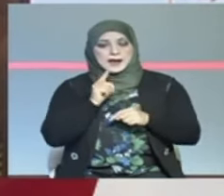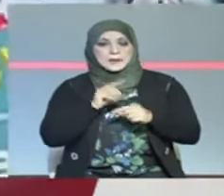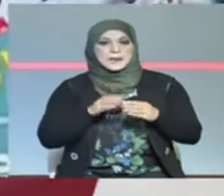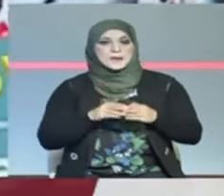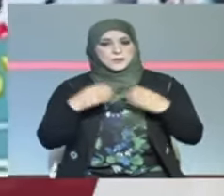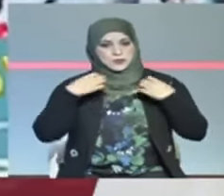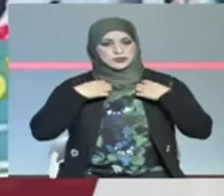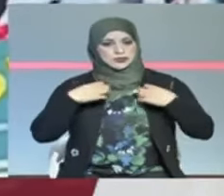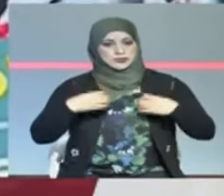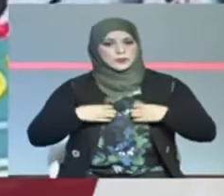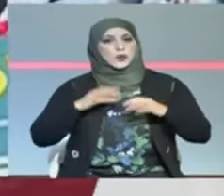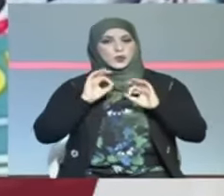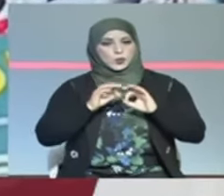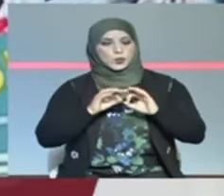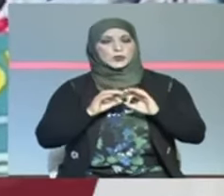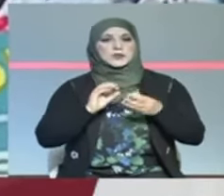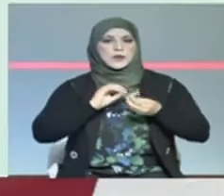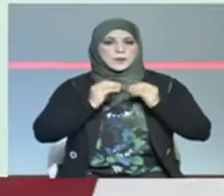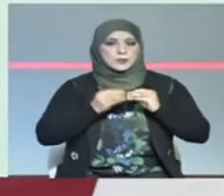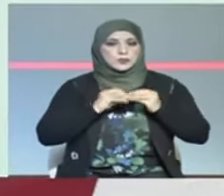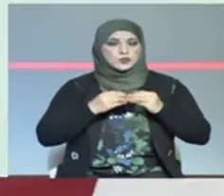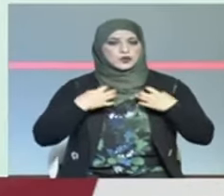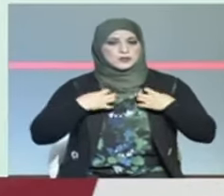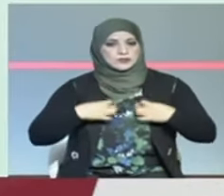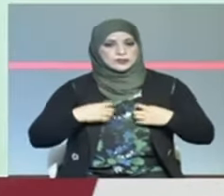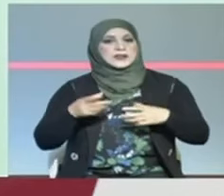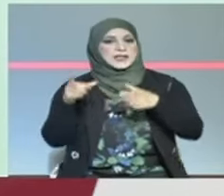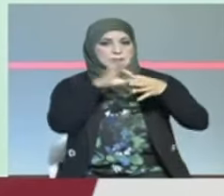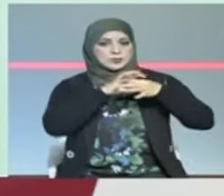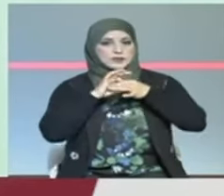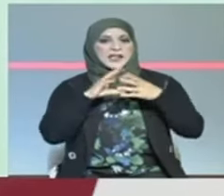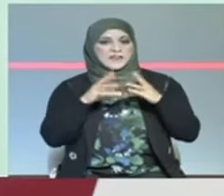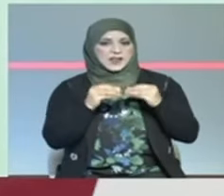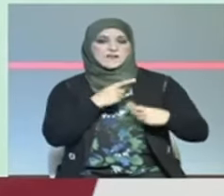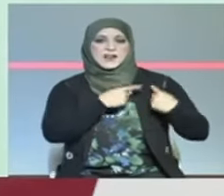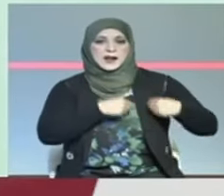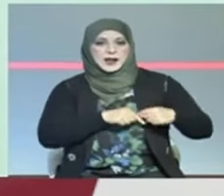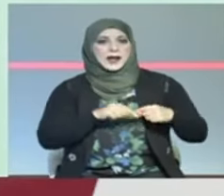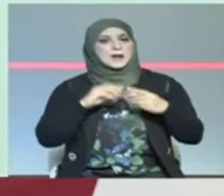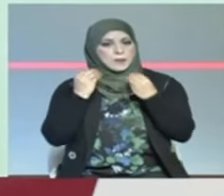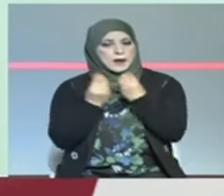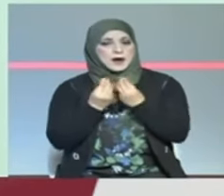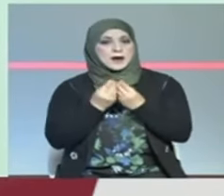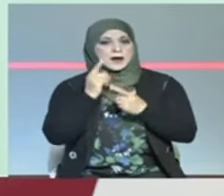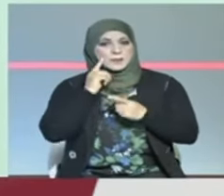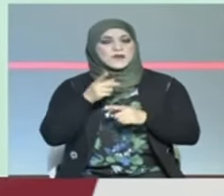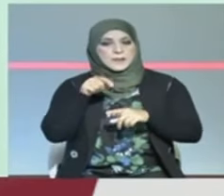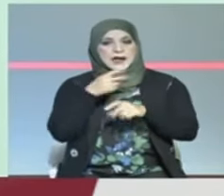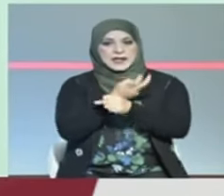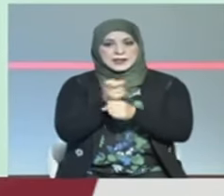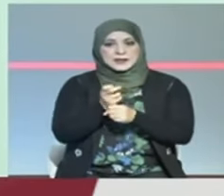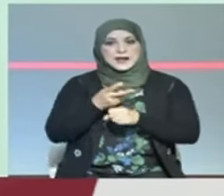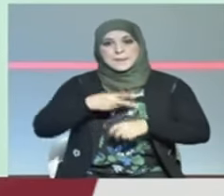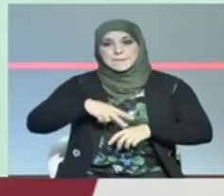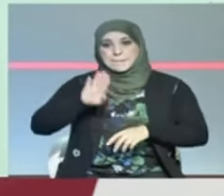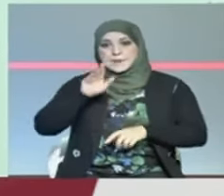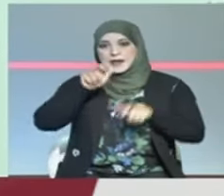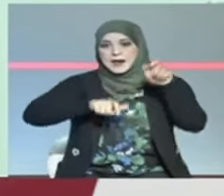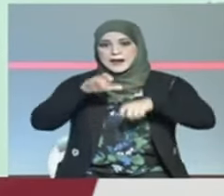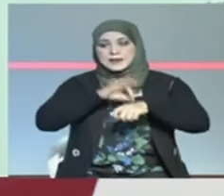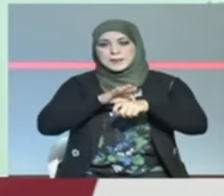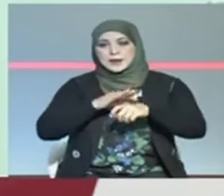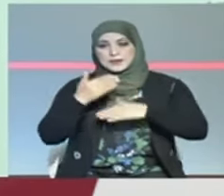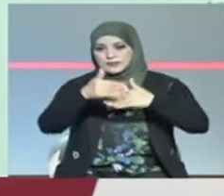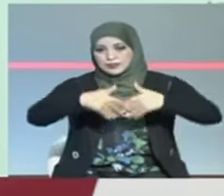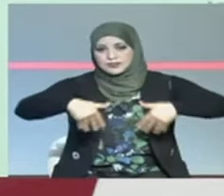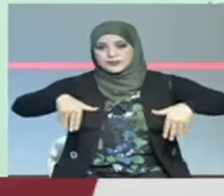حاضنة وفشل رئوي قد يشمل القلب وتختلف عوارضه واحتمالته خطورته غير أن الأطباء في الصف